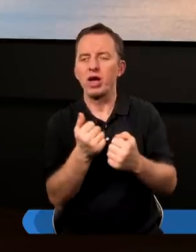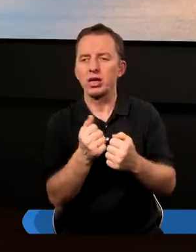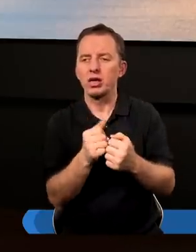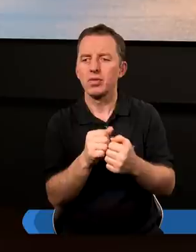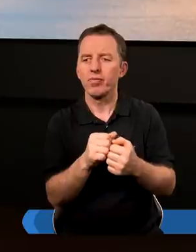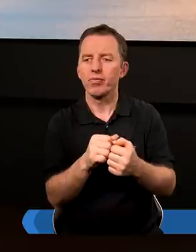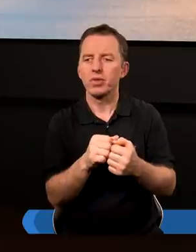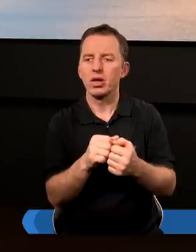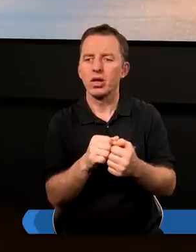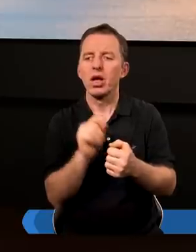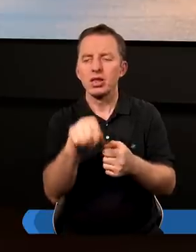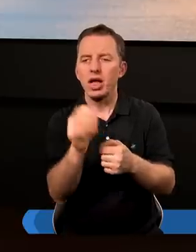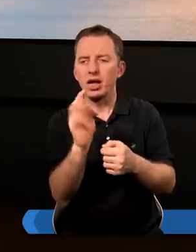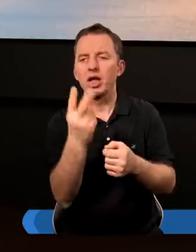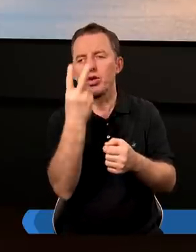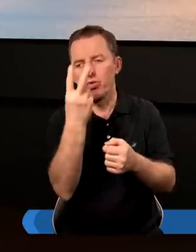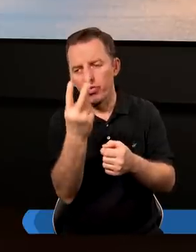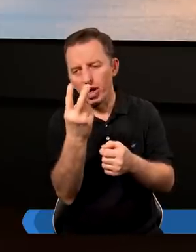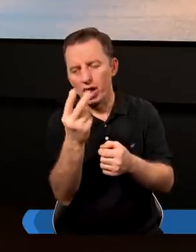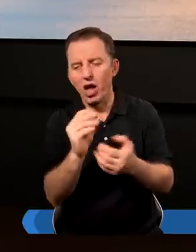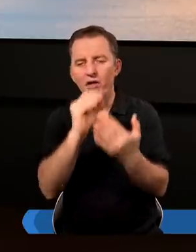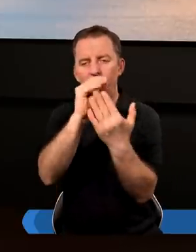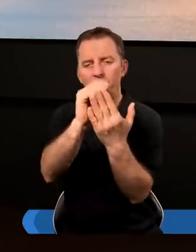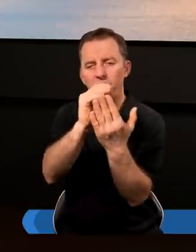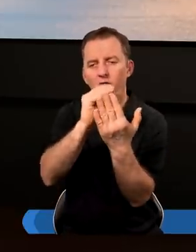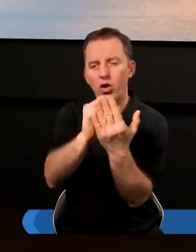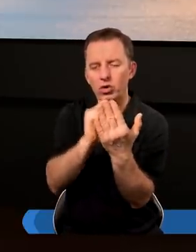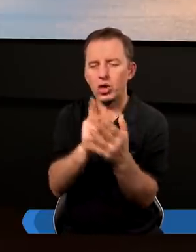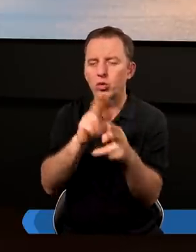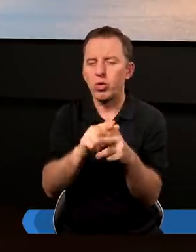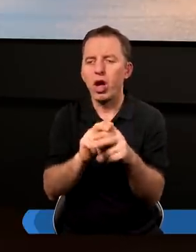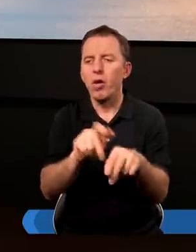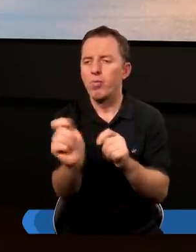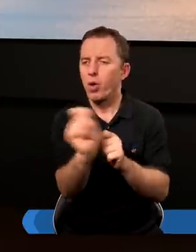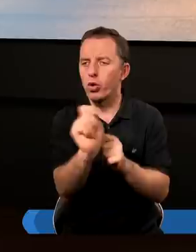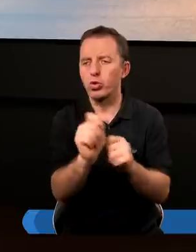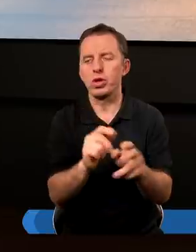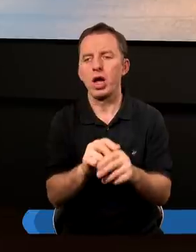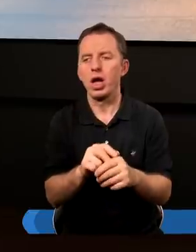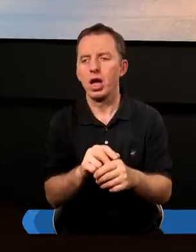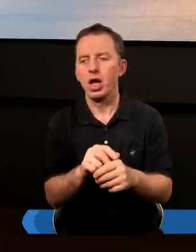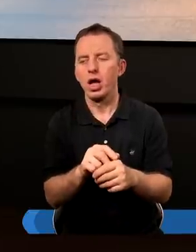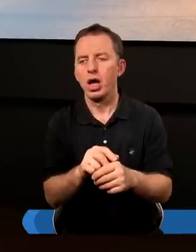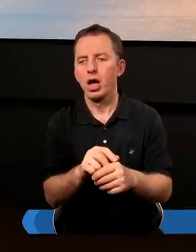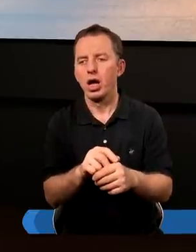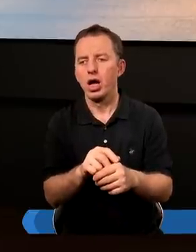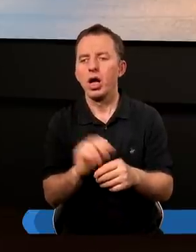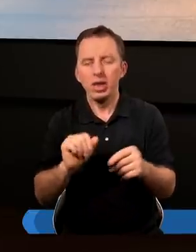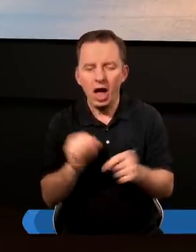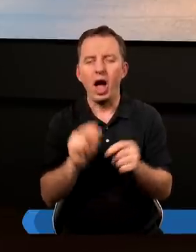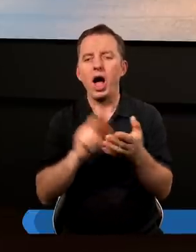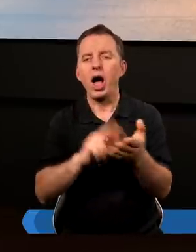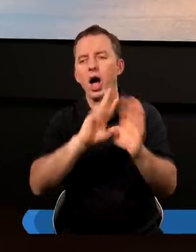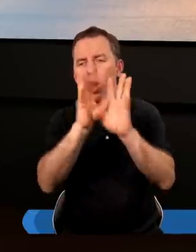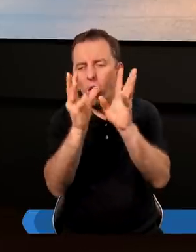takie dwa wątki tutaj poruszę. Po pierwsze, na